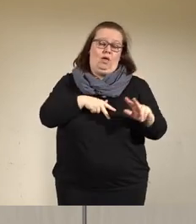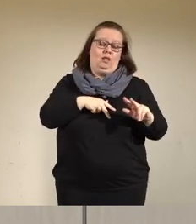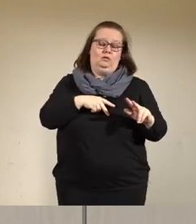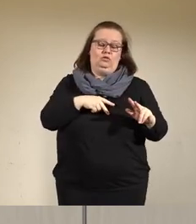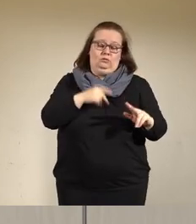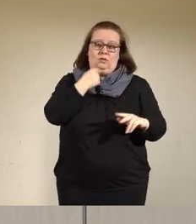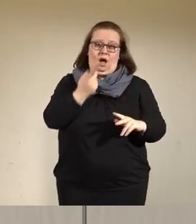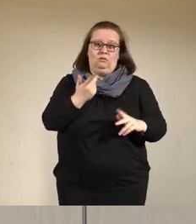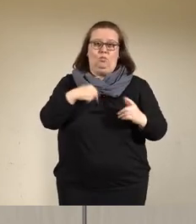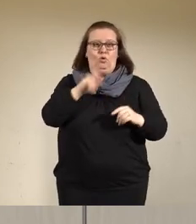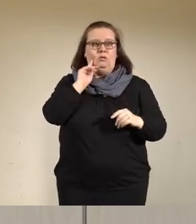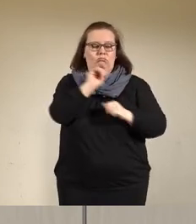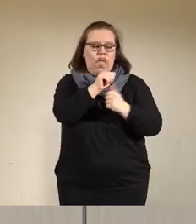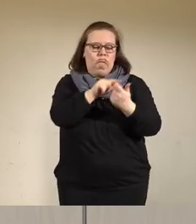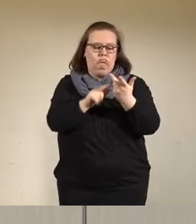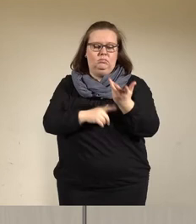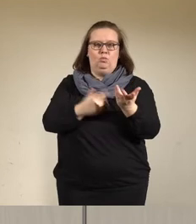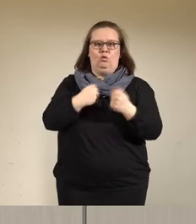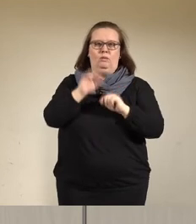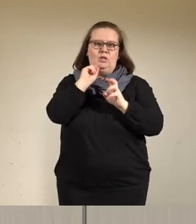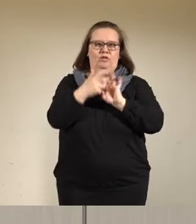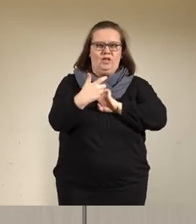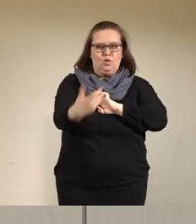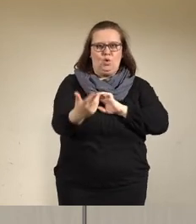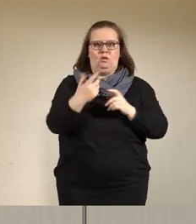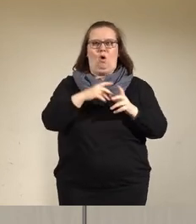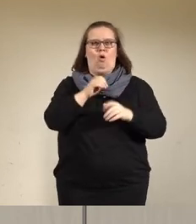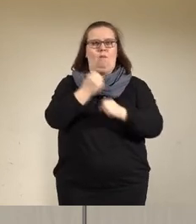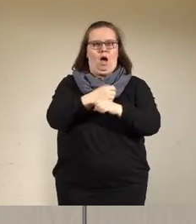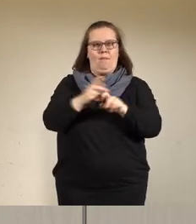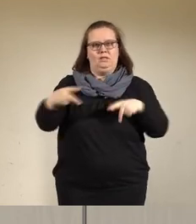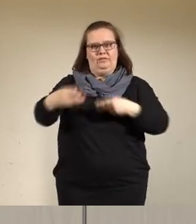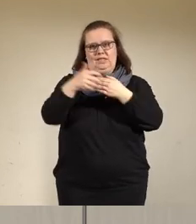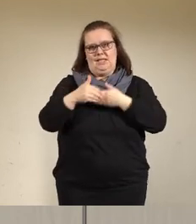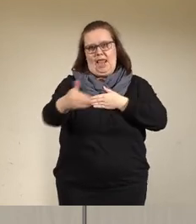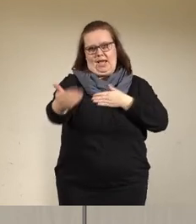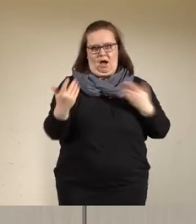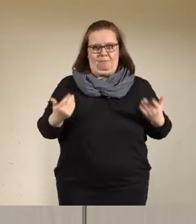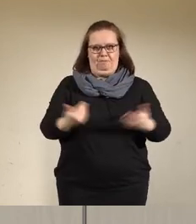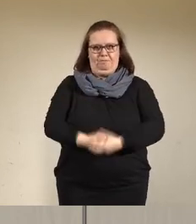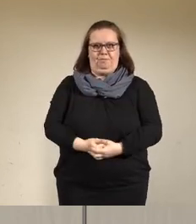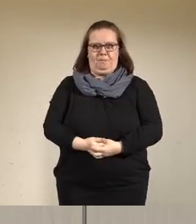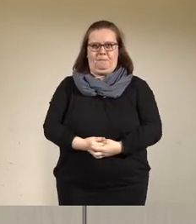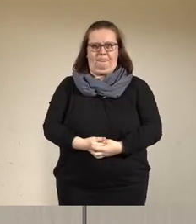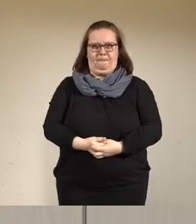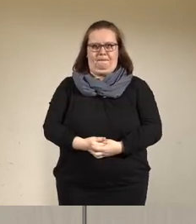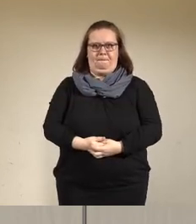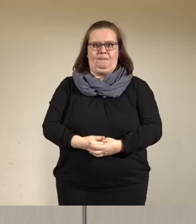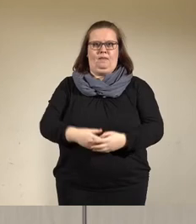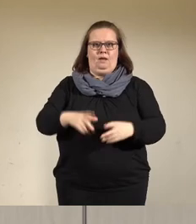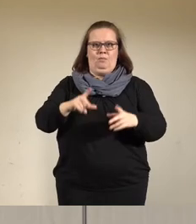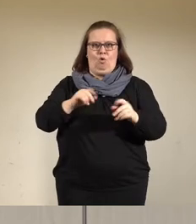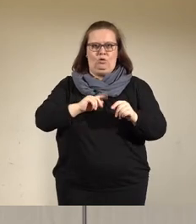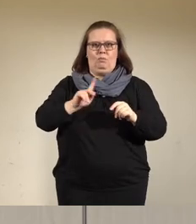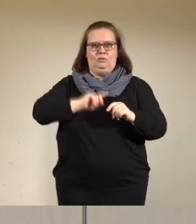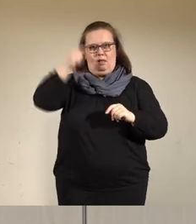man sein, wird dies an vielen Stellen auch zu Verzögerungen und längeren Bearbeitungsfristen führen. Ich bin aber